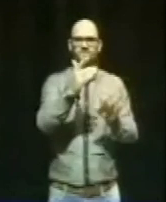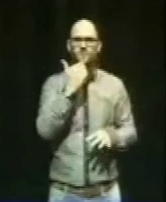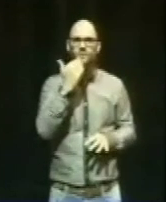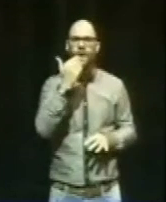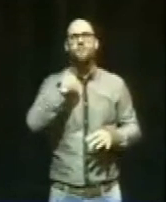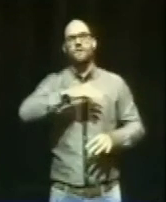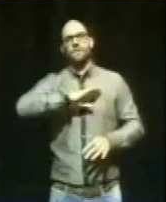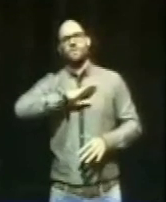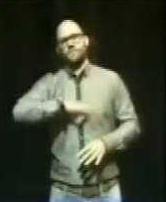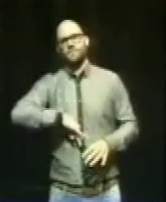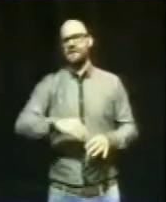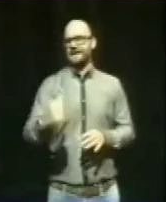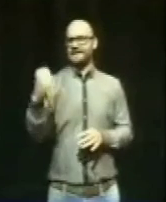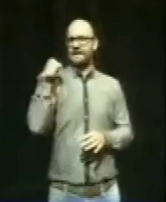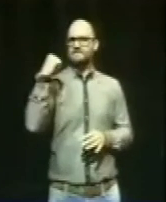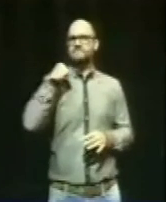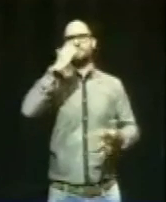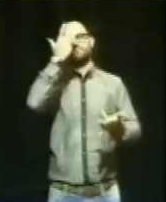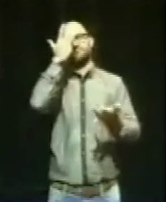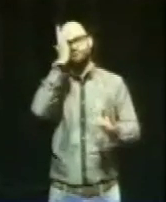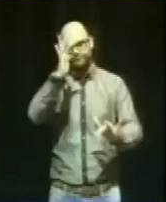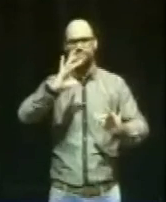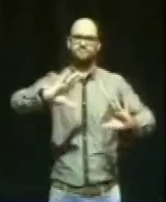eingetreten. Gestern wurden wir zugelassen.